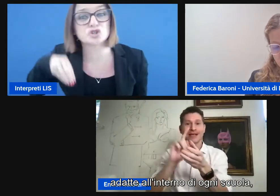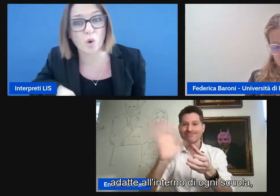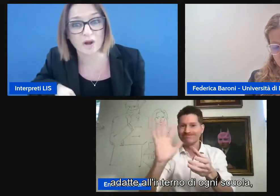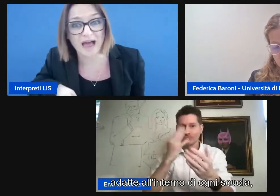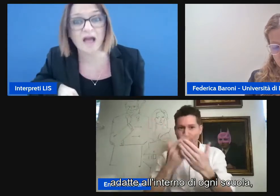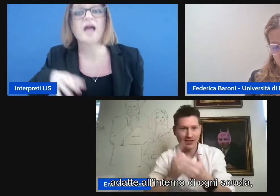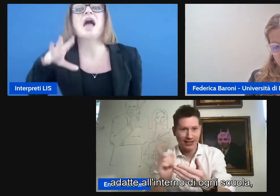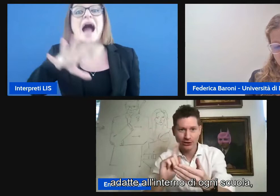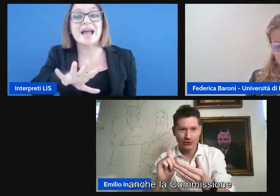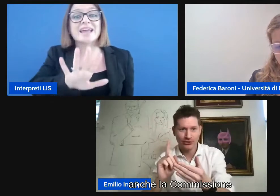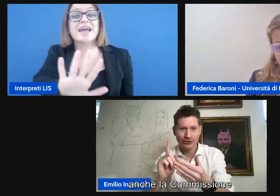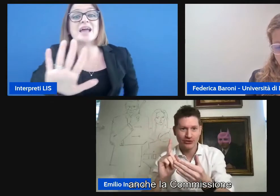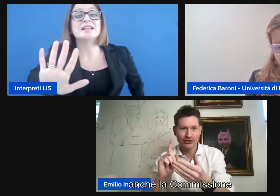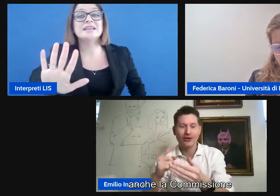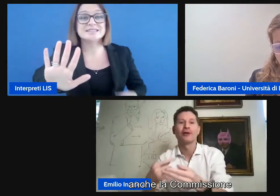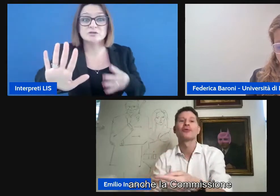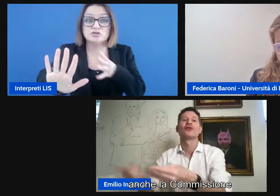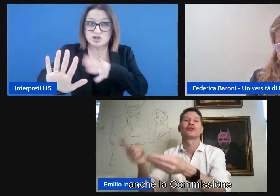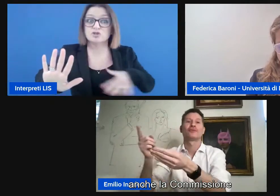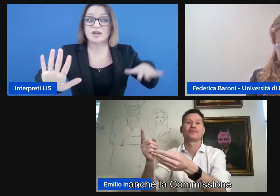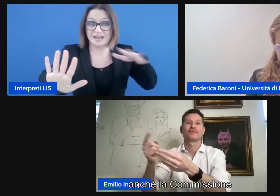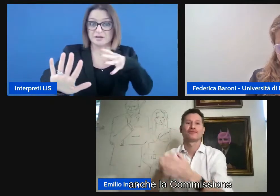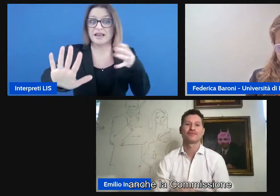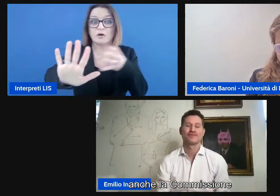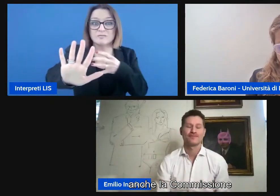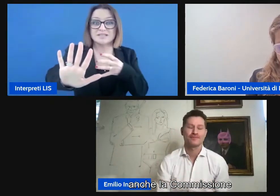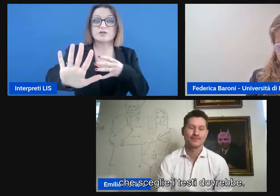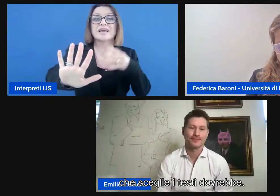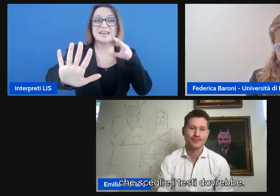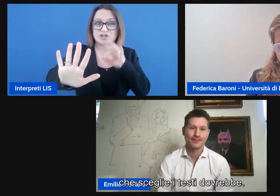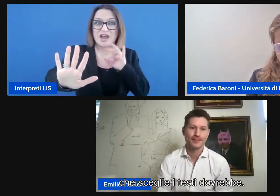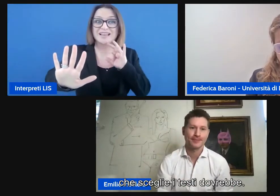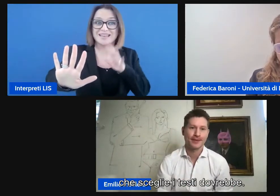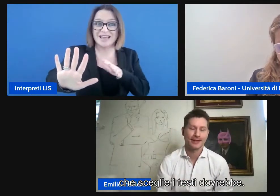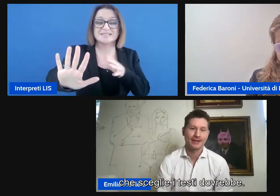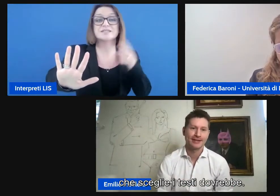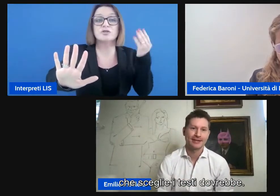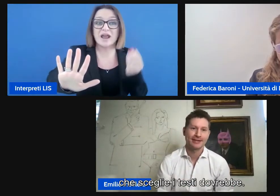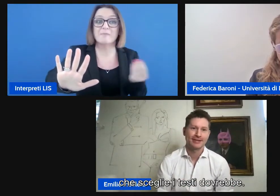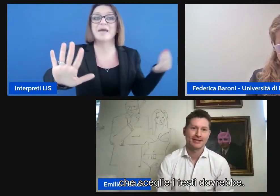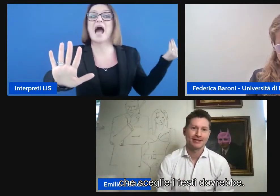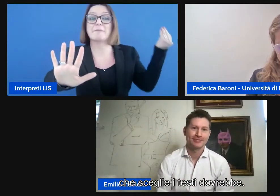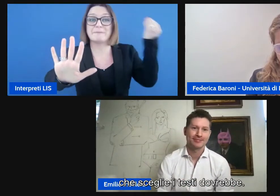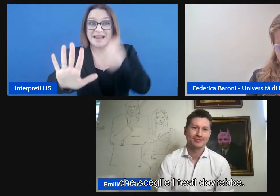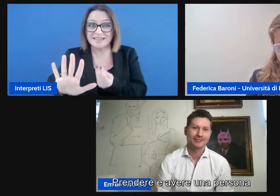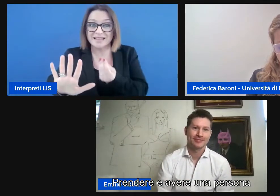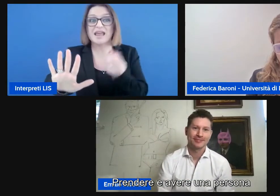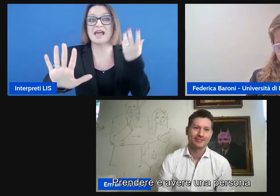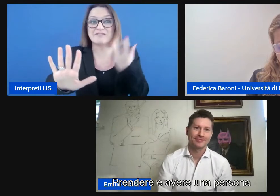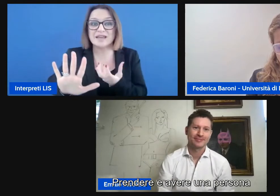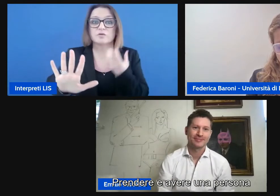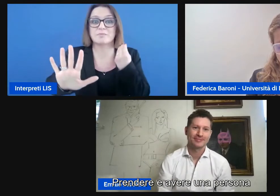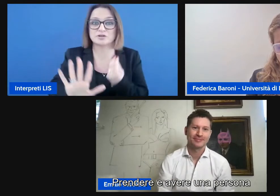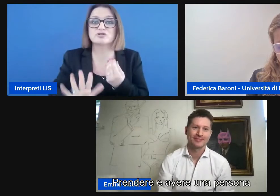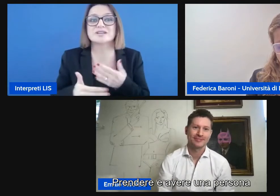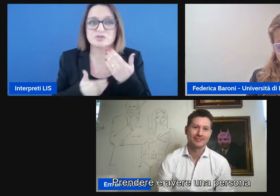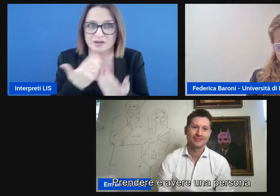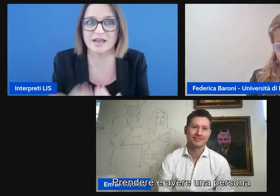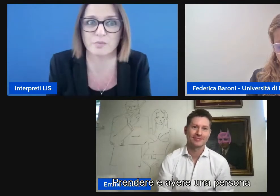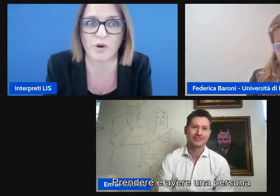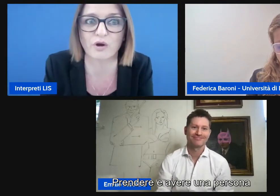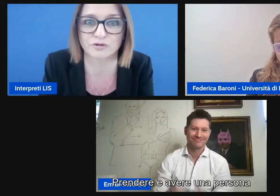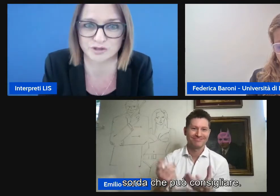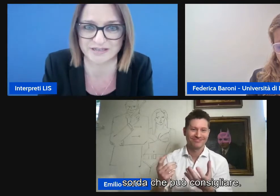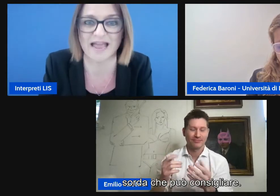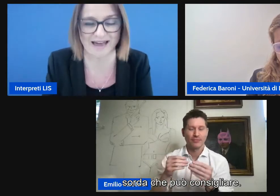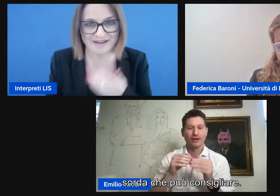'interno di ogni scuola anche la commissione che sceglie i testi dovrebbe prendere e avere una persona